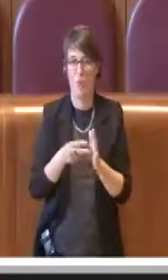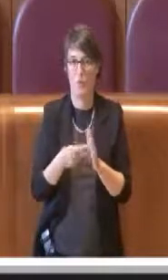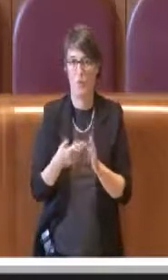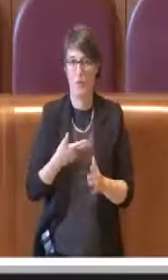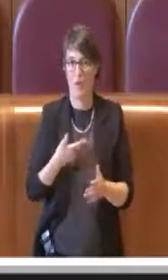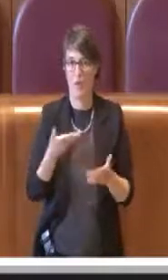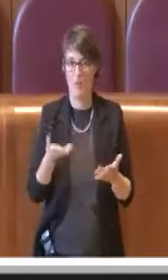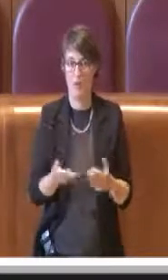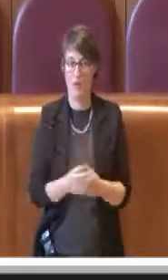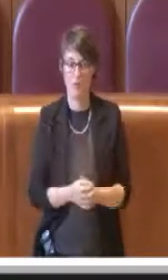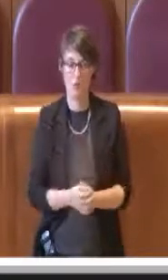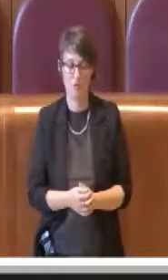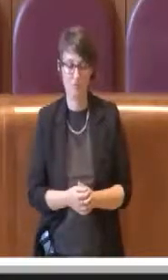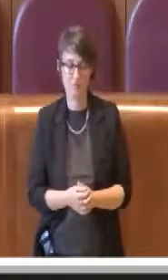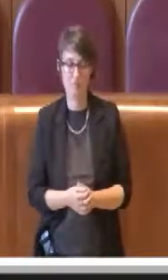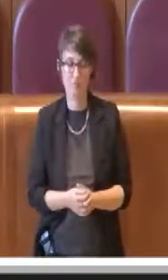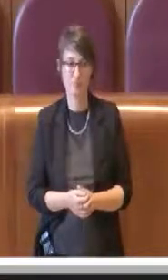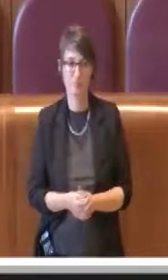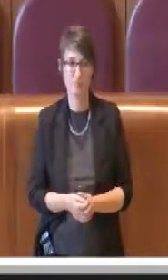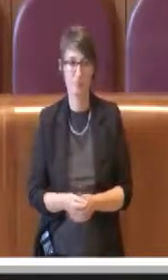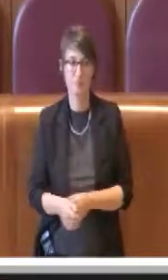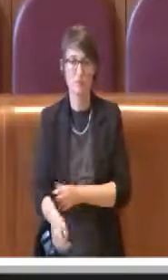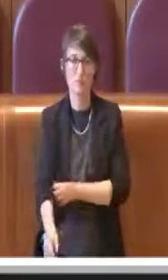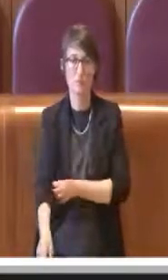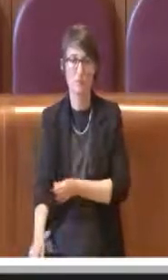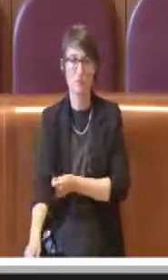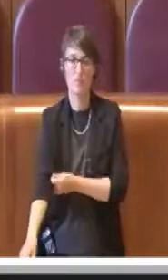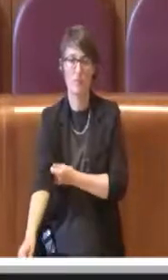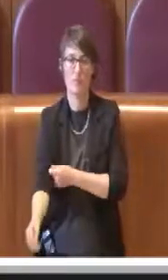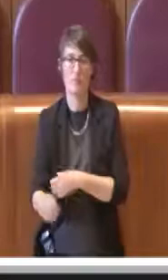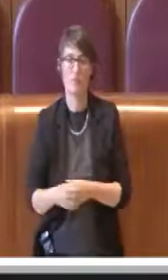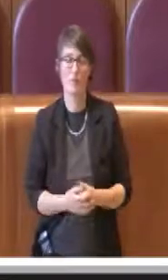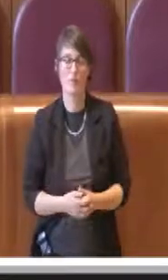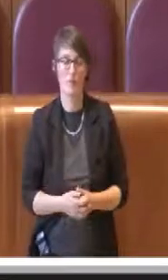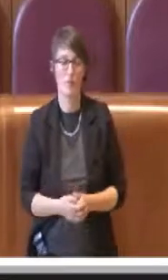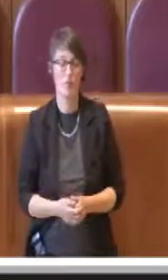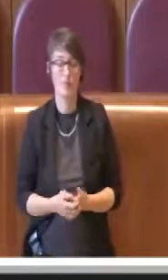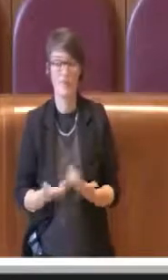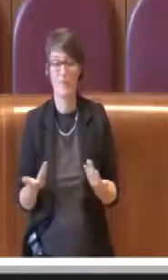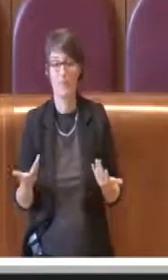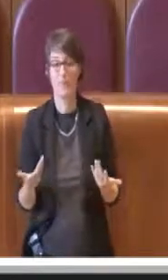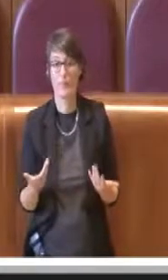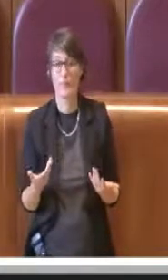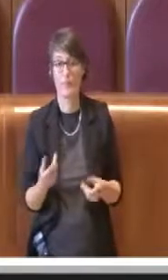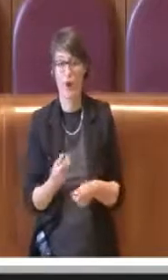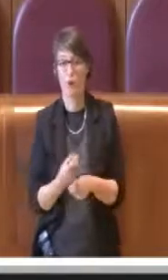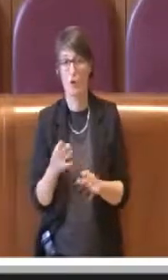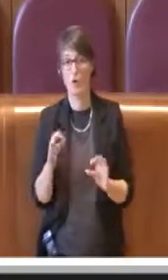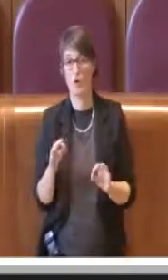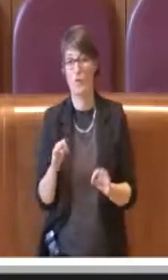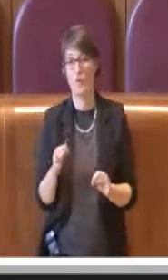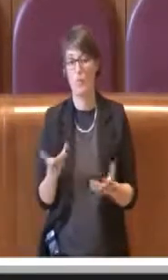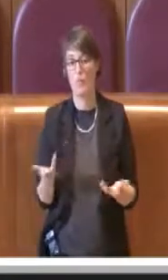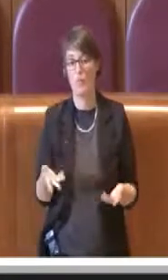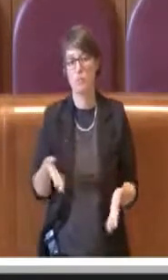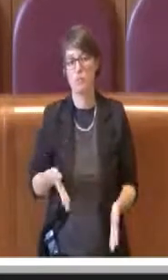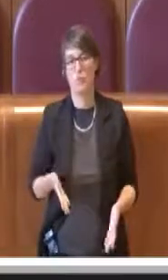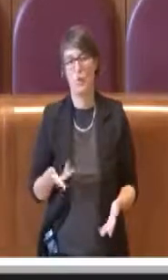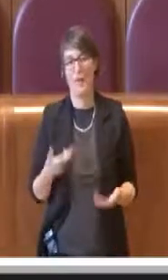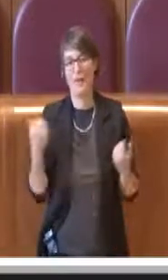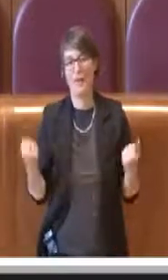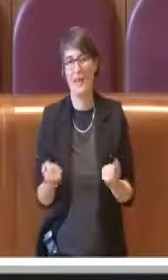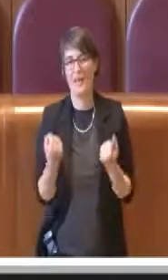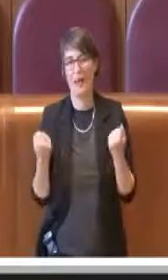riaprire e dovremmo secondo me mettere da parte, la campagna elettorale ci sarà, certo sarà